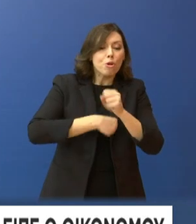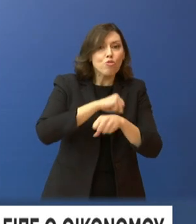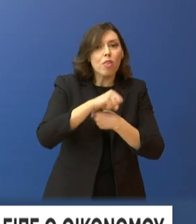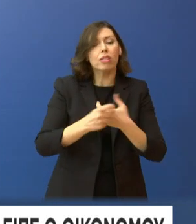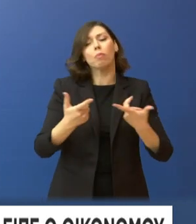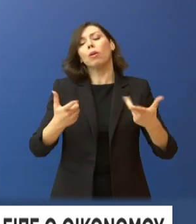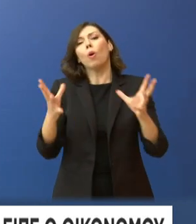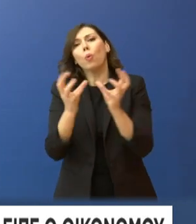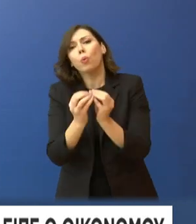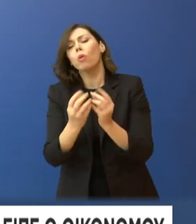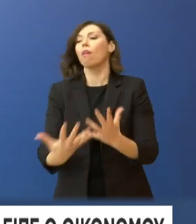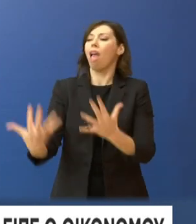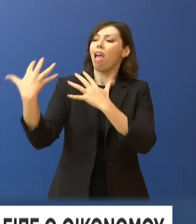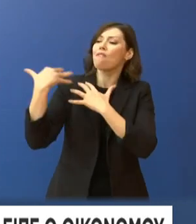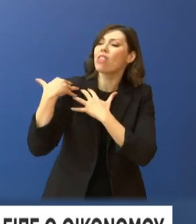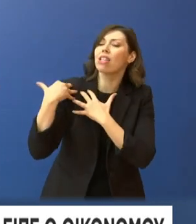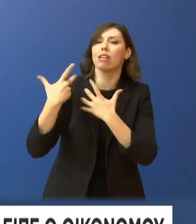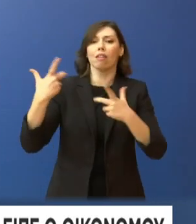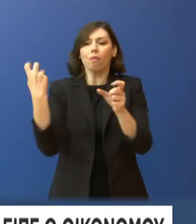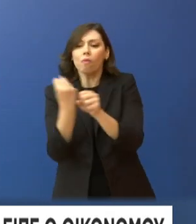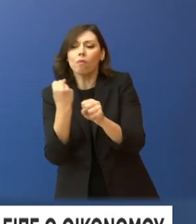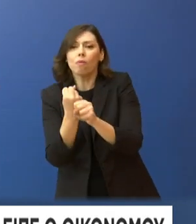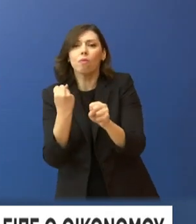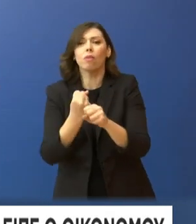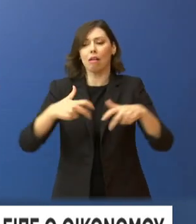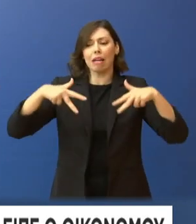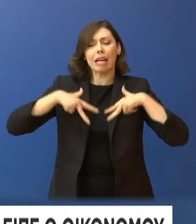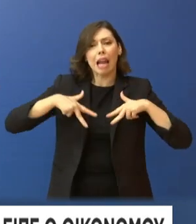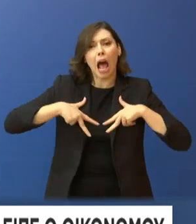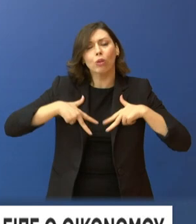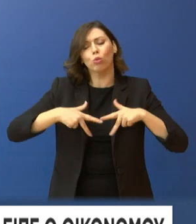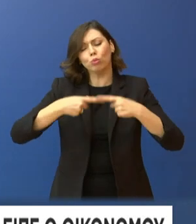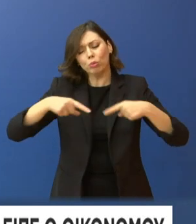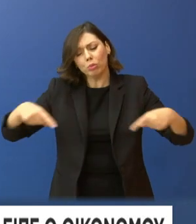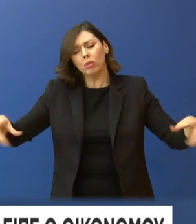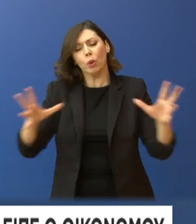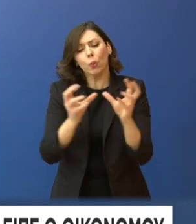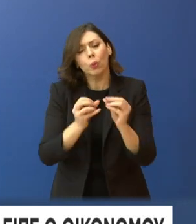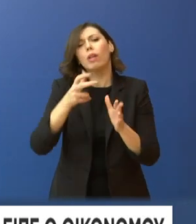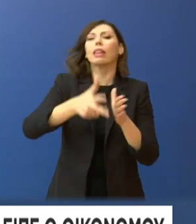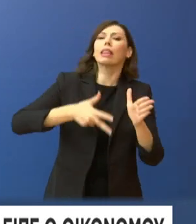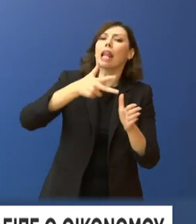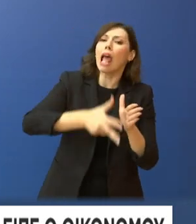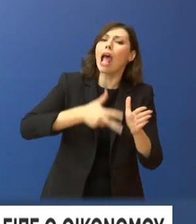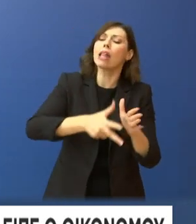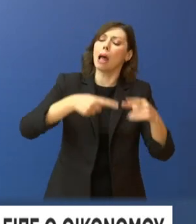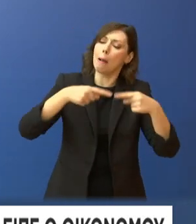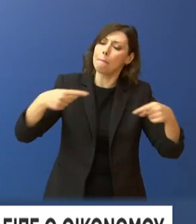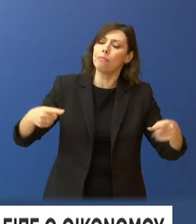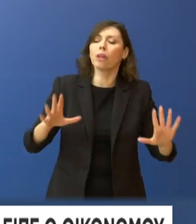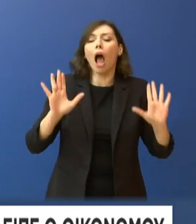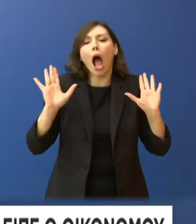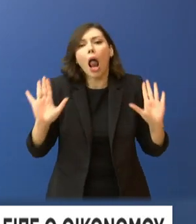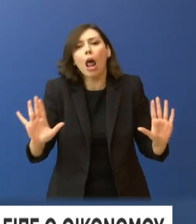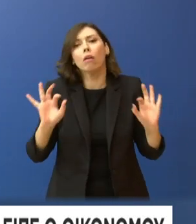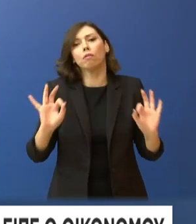ευθυνών και τομέων δράσης του κράτους την περίοδο αυτή και στους σιδηροδρόμους. Είναι επίσης αλήθεια όμως ότι δεν καταφέραμε να